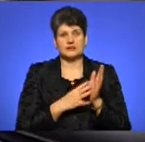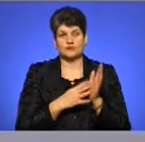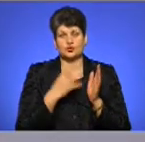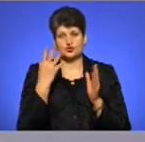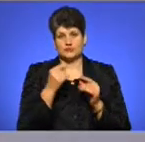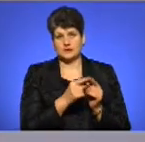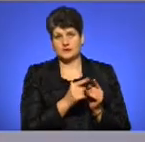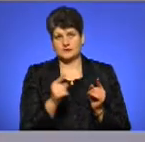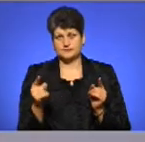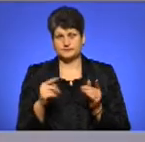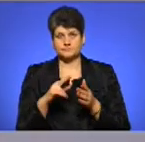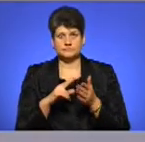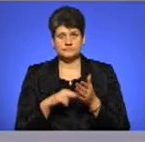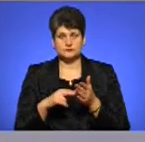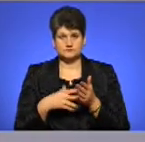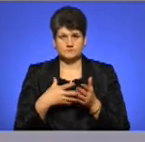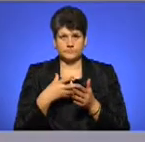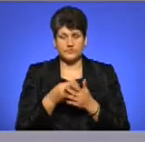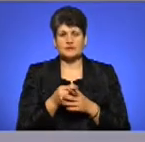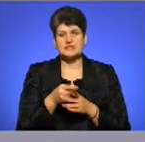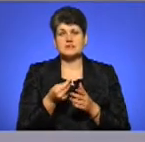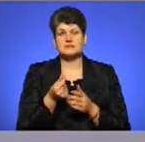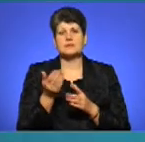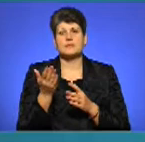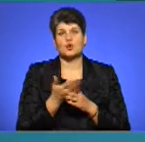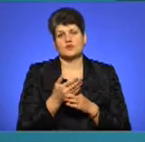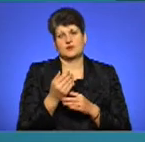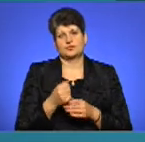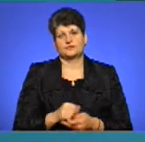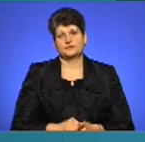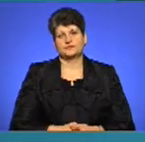вступу закону у силу, то власники заплатять наполовину менше.